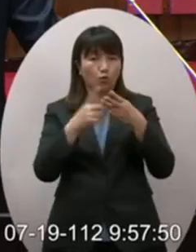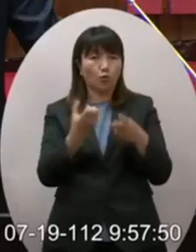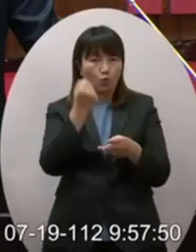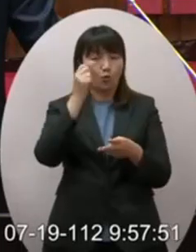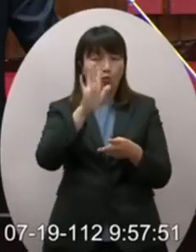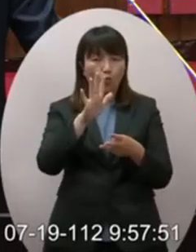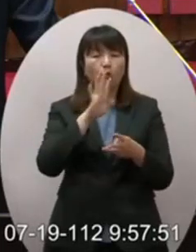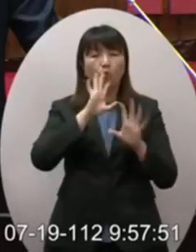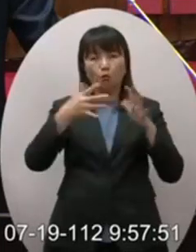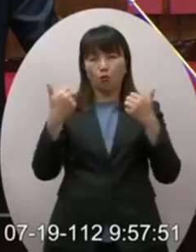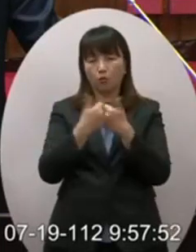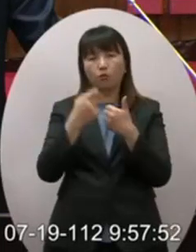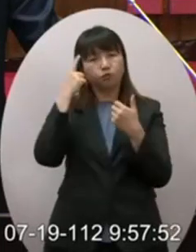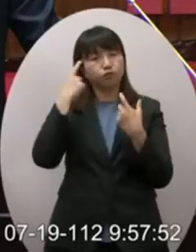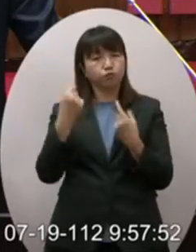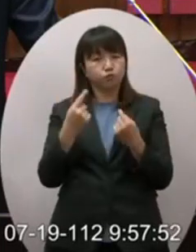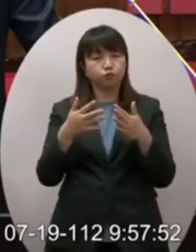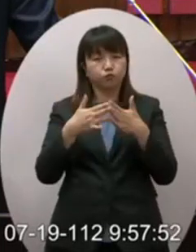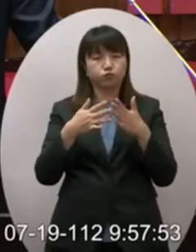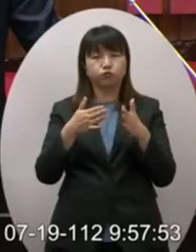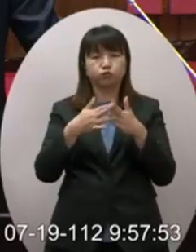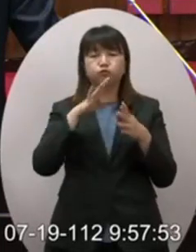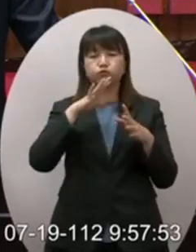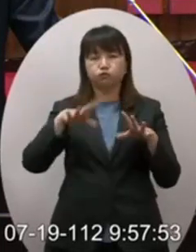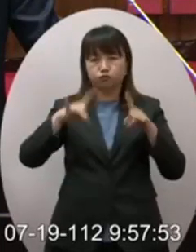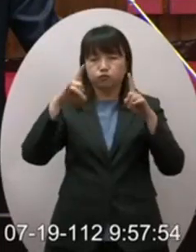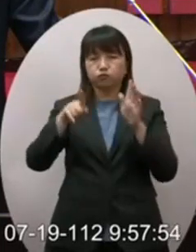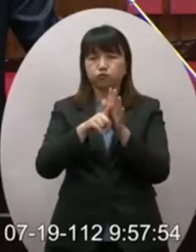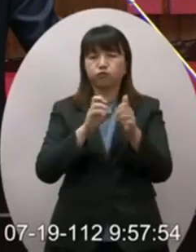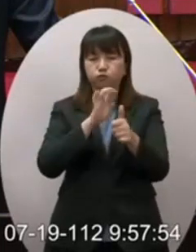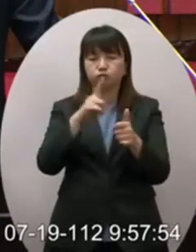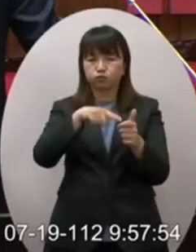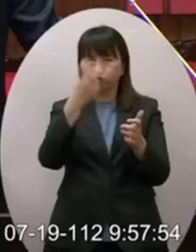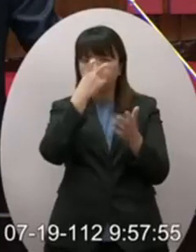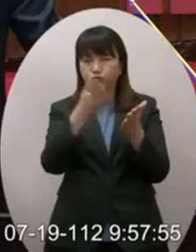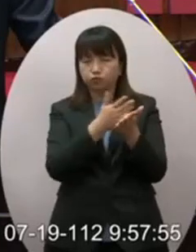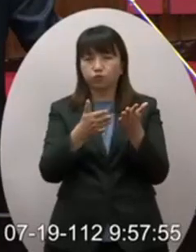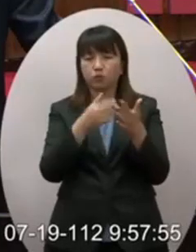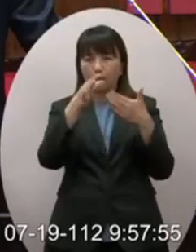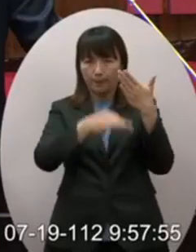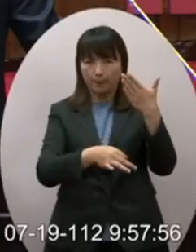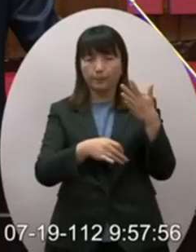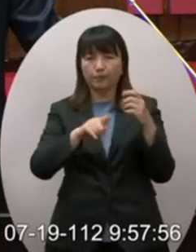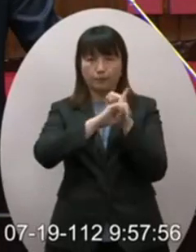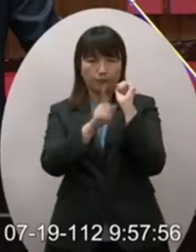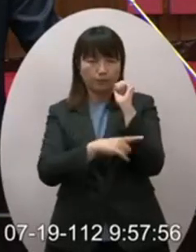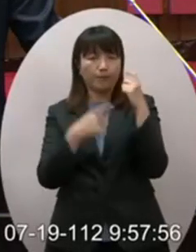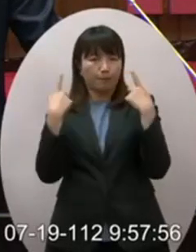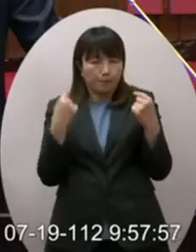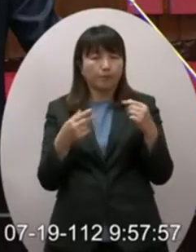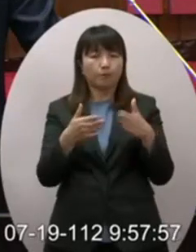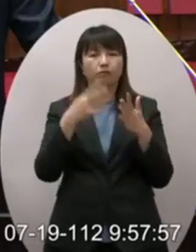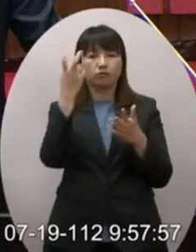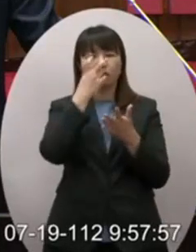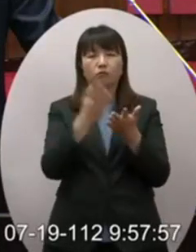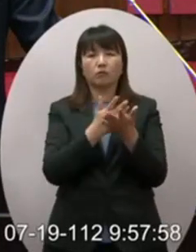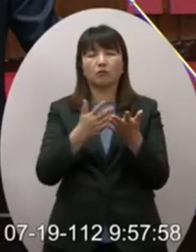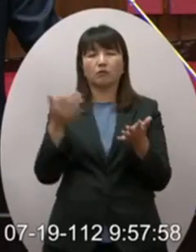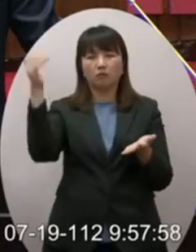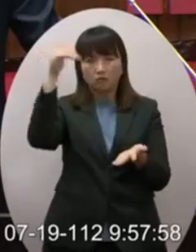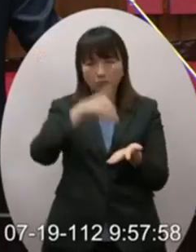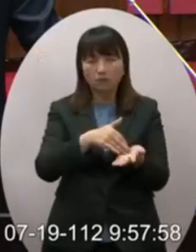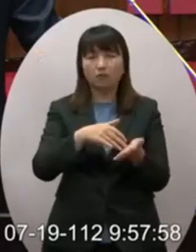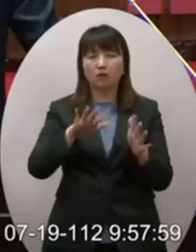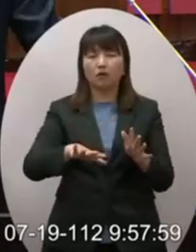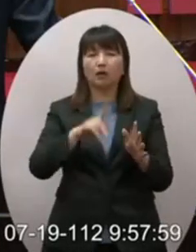權我的國會也一樣我一開始我就主張這個東西是要審的依照條約地解法他就應該要審沒想